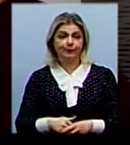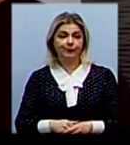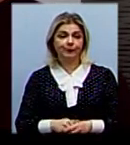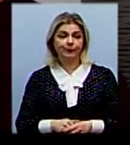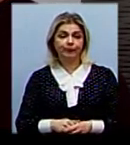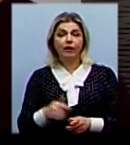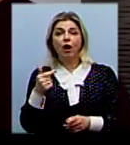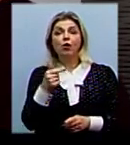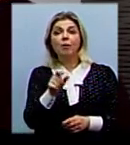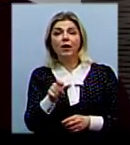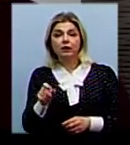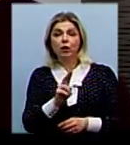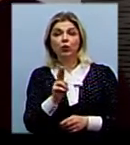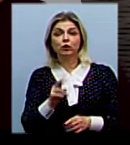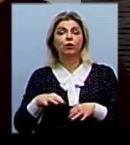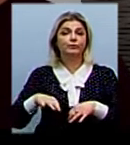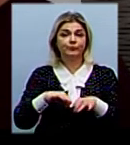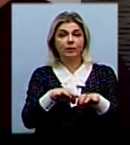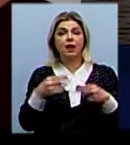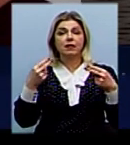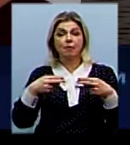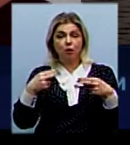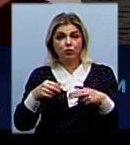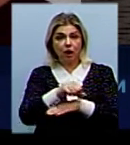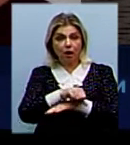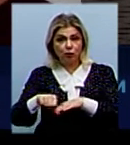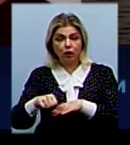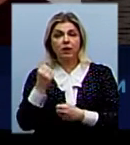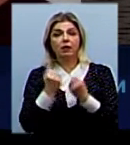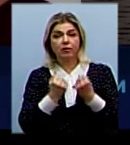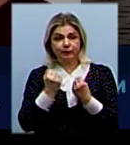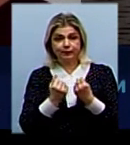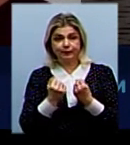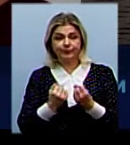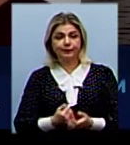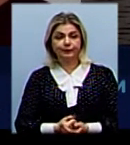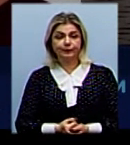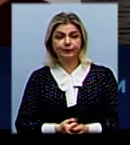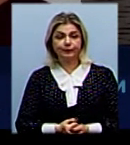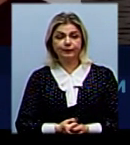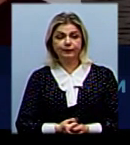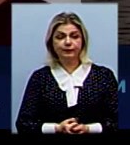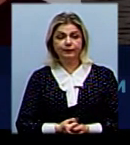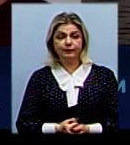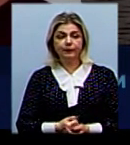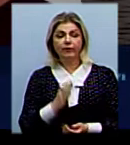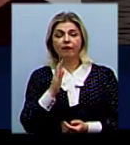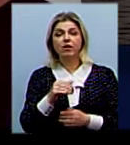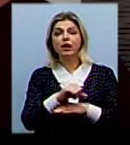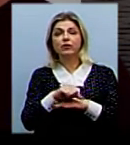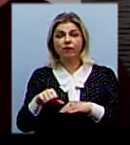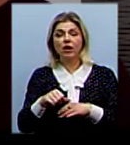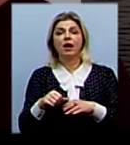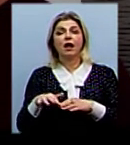який здійснив перетом митного кордону на автотранспортному засобі, в межах зони діяльності одного